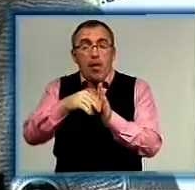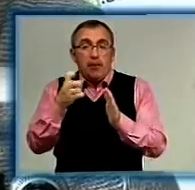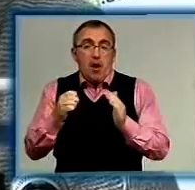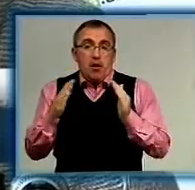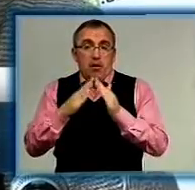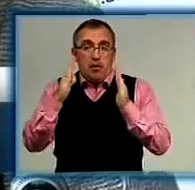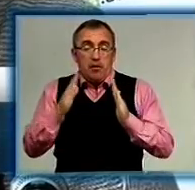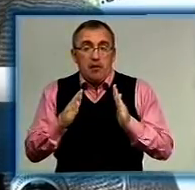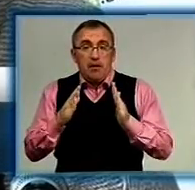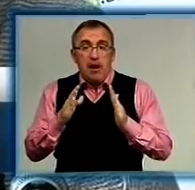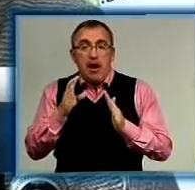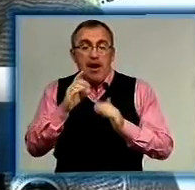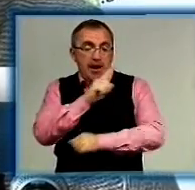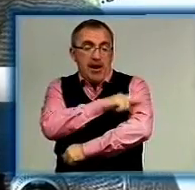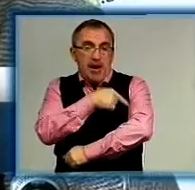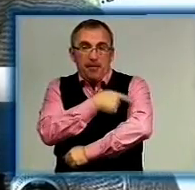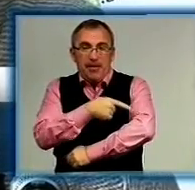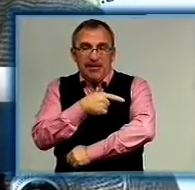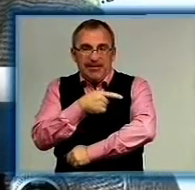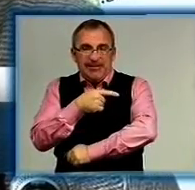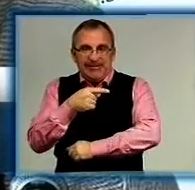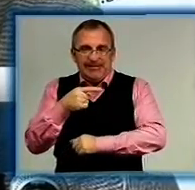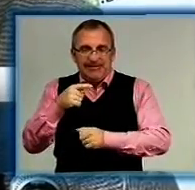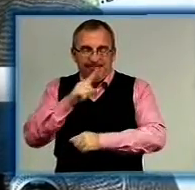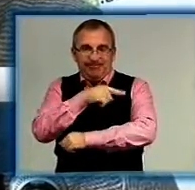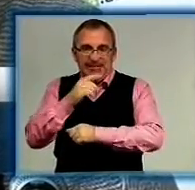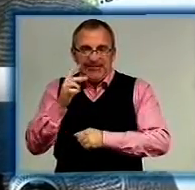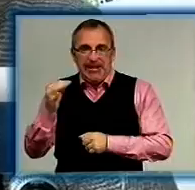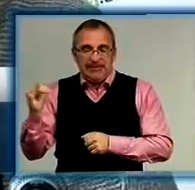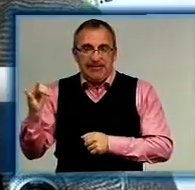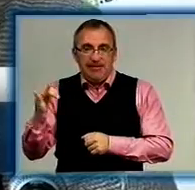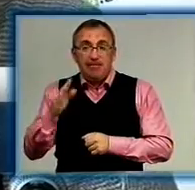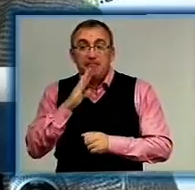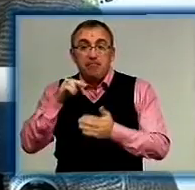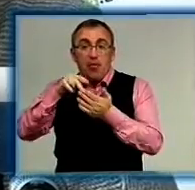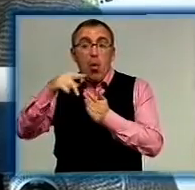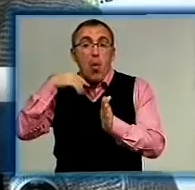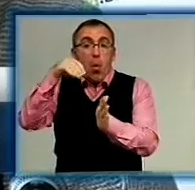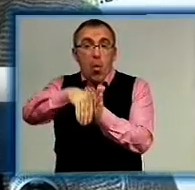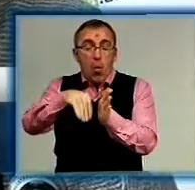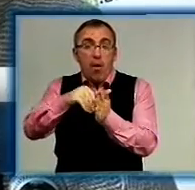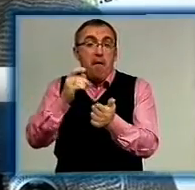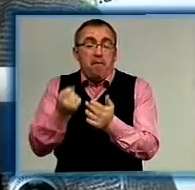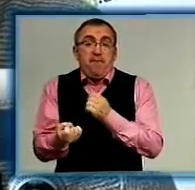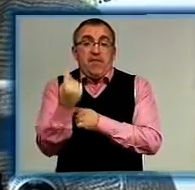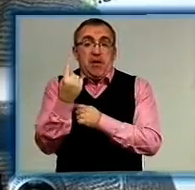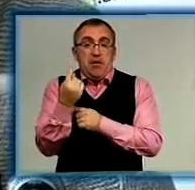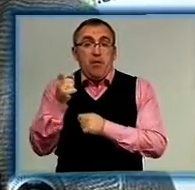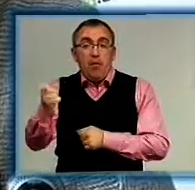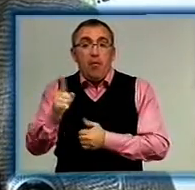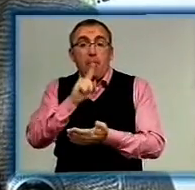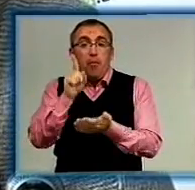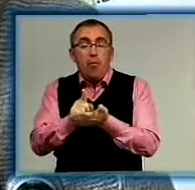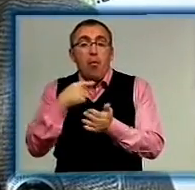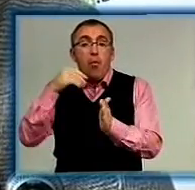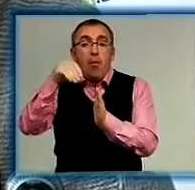Біля санепідстанції в тому регіоні жінка прийшла на голосування. Виявилось, що вона повинна